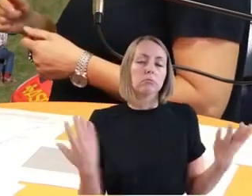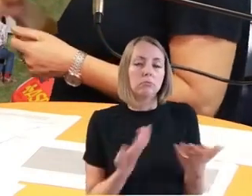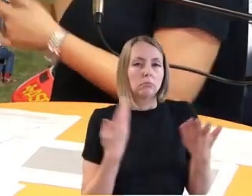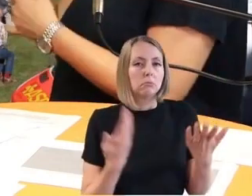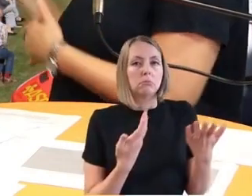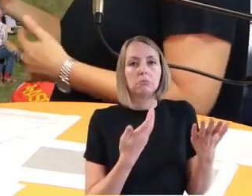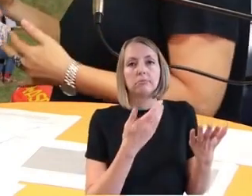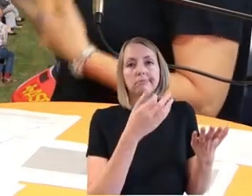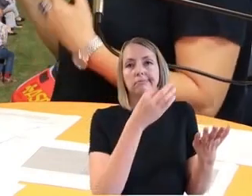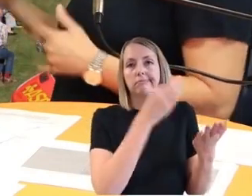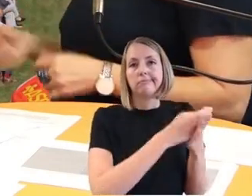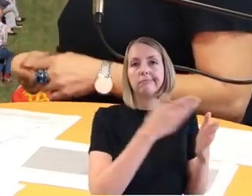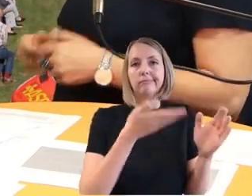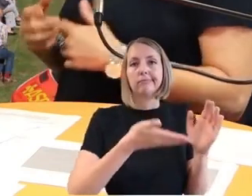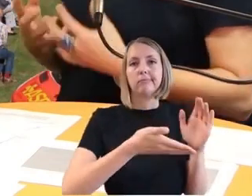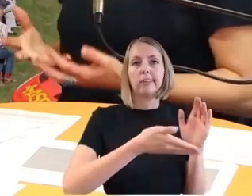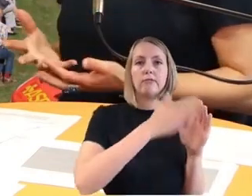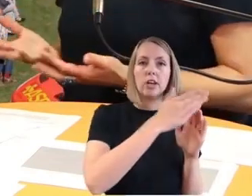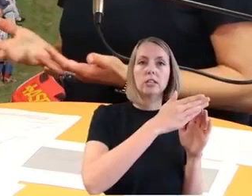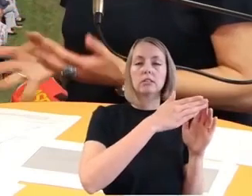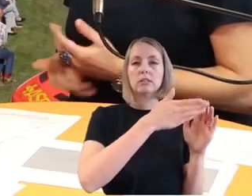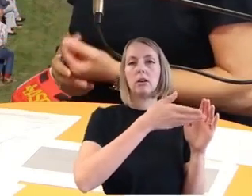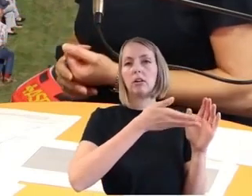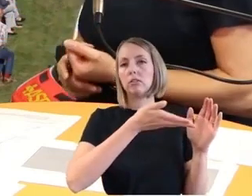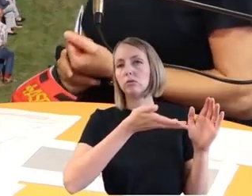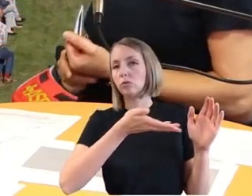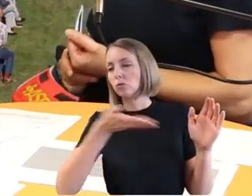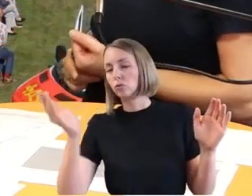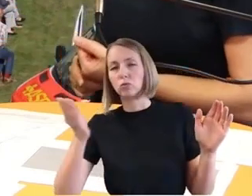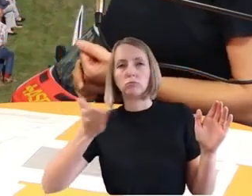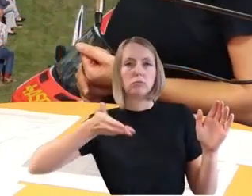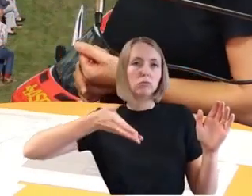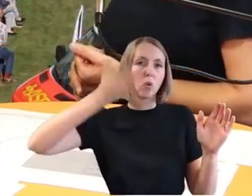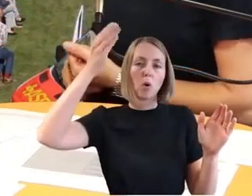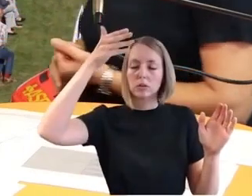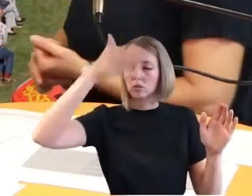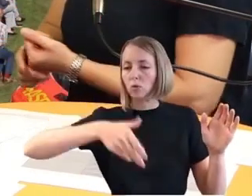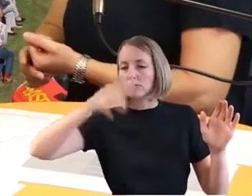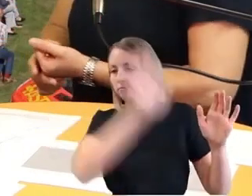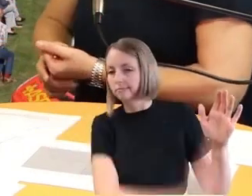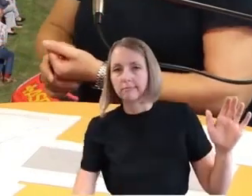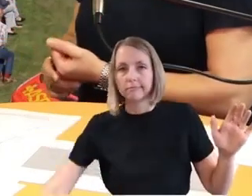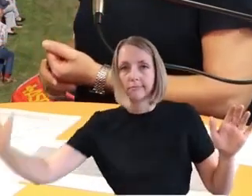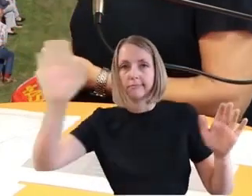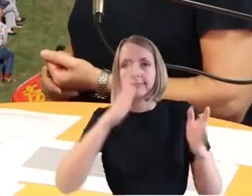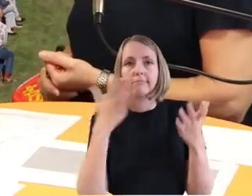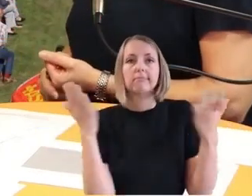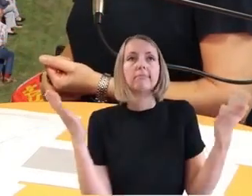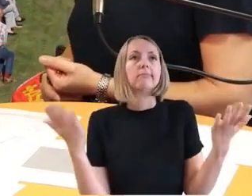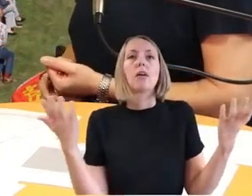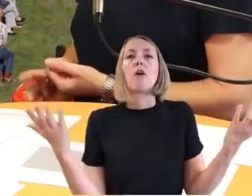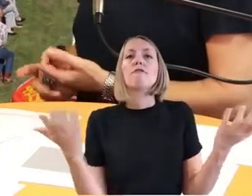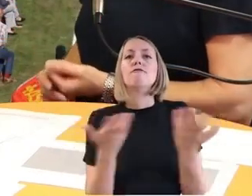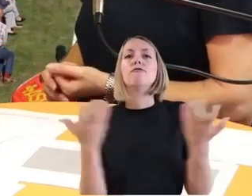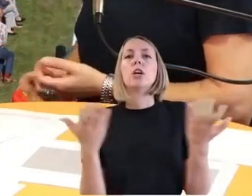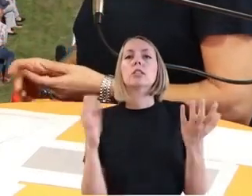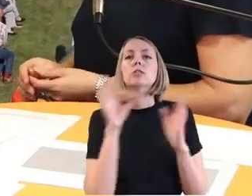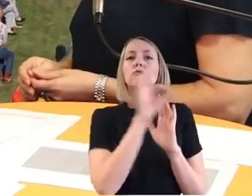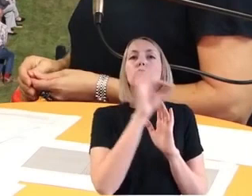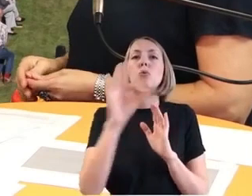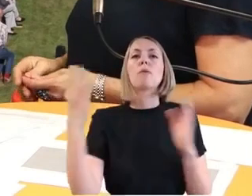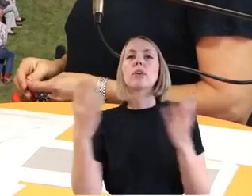Görlitz bis München bin, was erwartet denn die Bürgerinnen und Bürger an diesem bundesweiten Warntag?